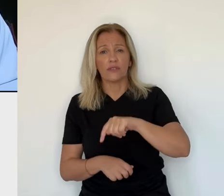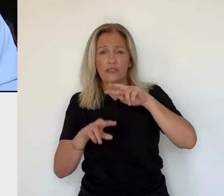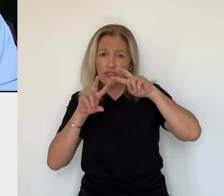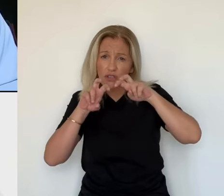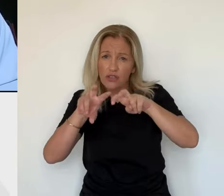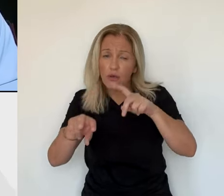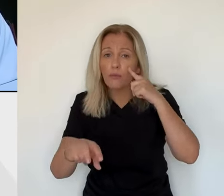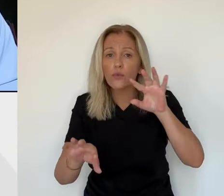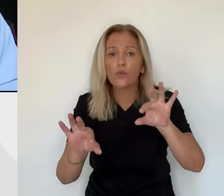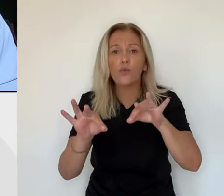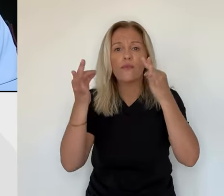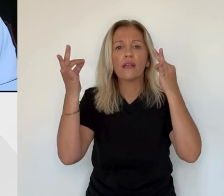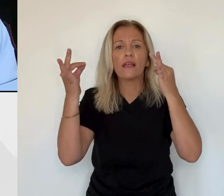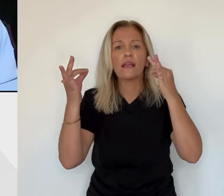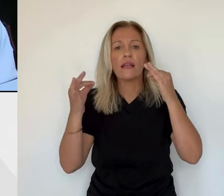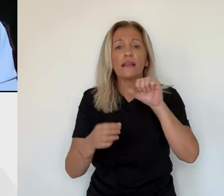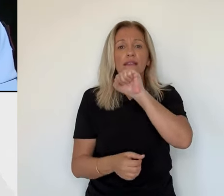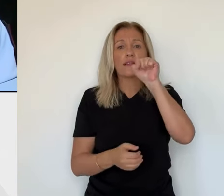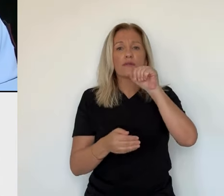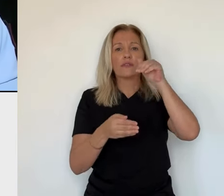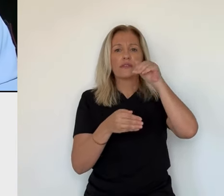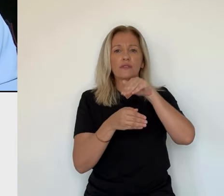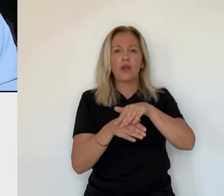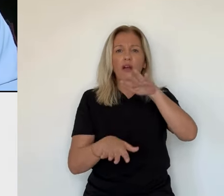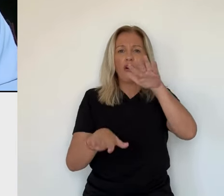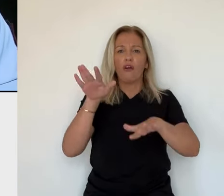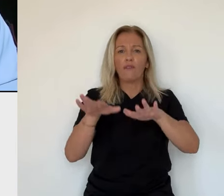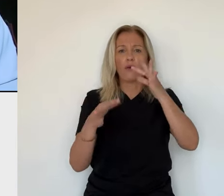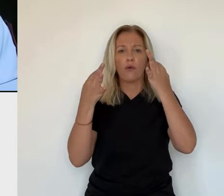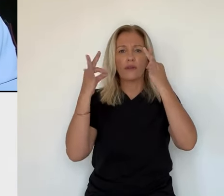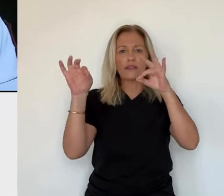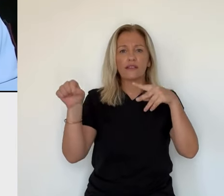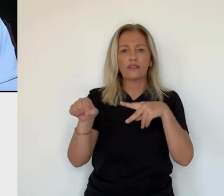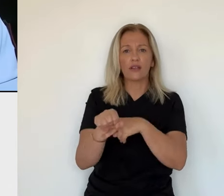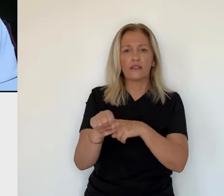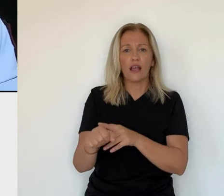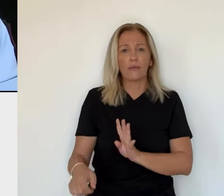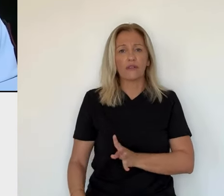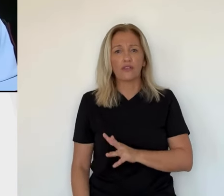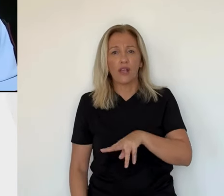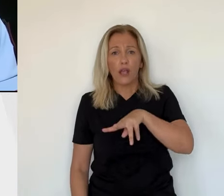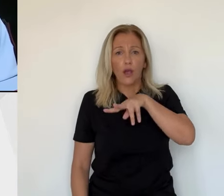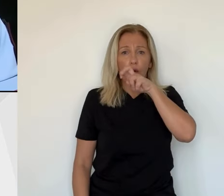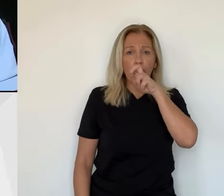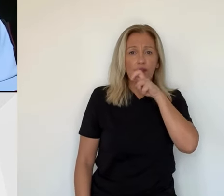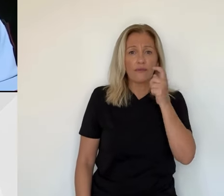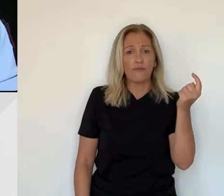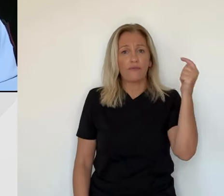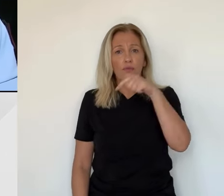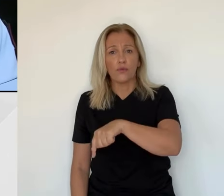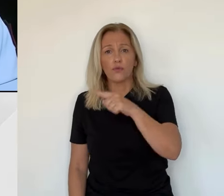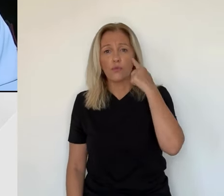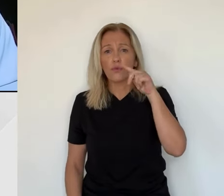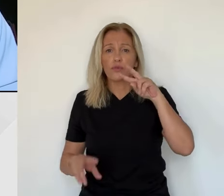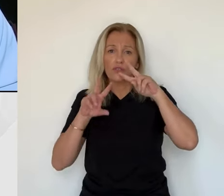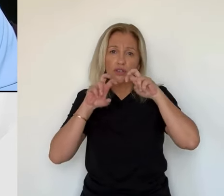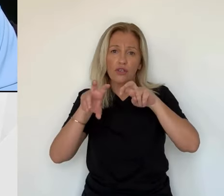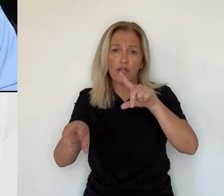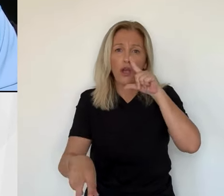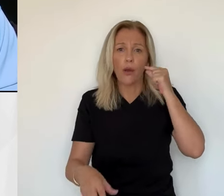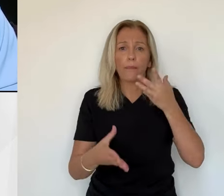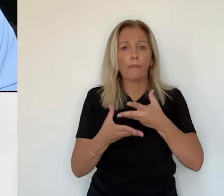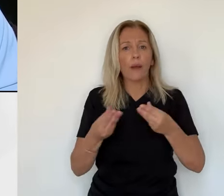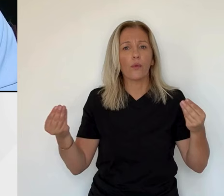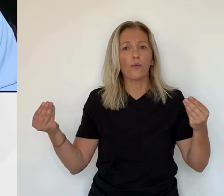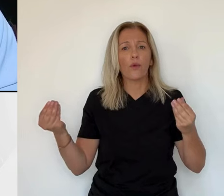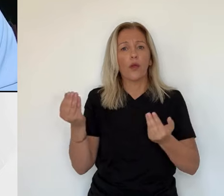plus un maître chien avec le chien pour pister une éventuelle odeur. Sur la journée, on a renforcé notre dispositif, puisqu